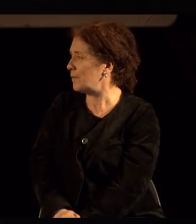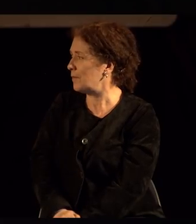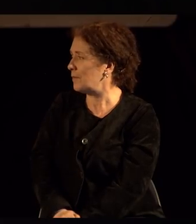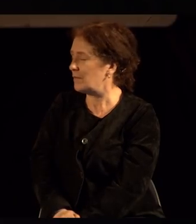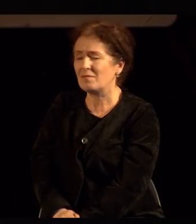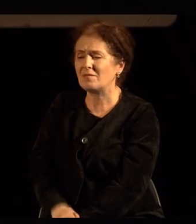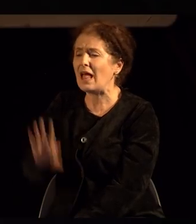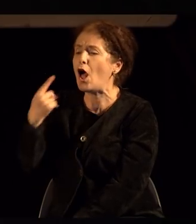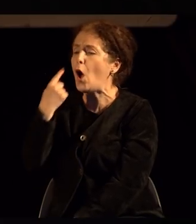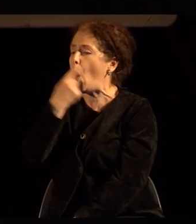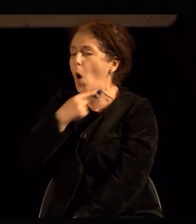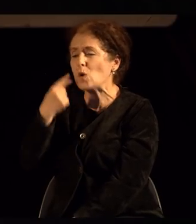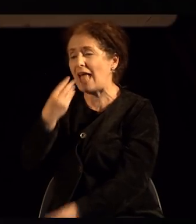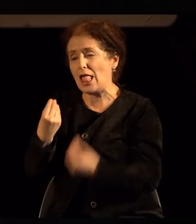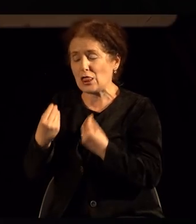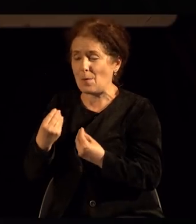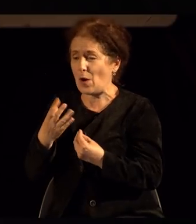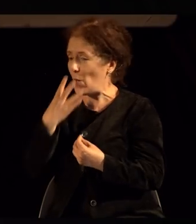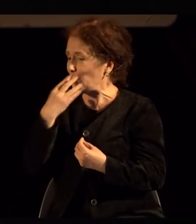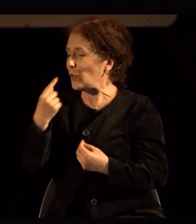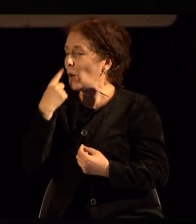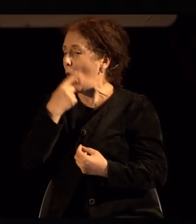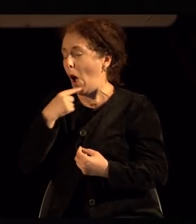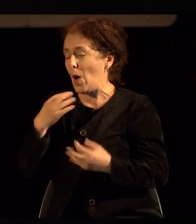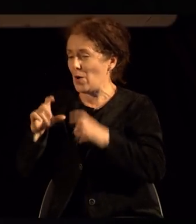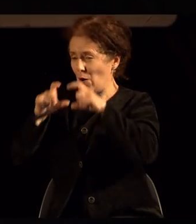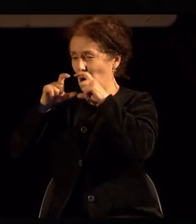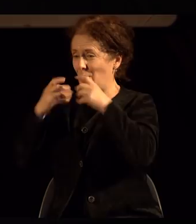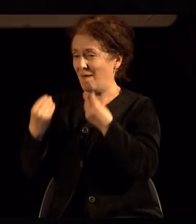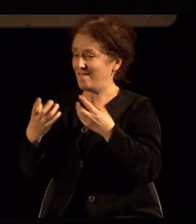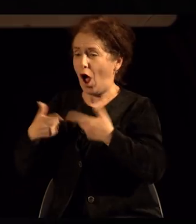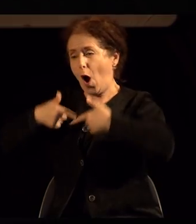дали устата ми е доволно секс доволно привлечна доволно полна